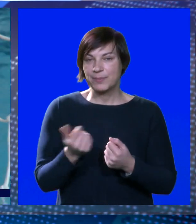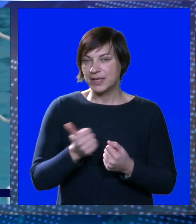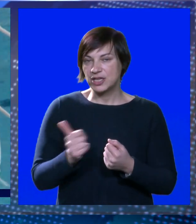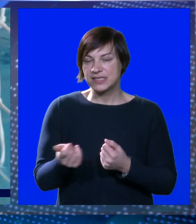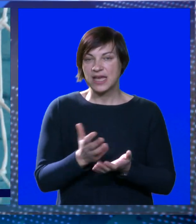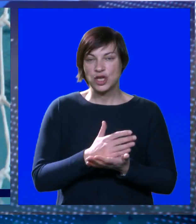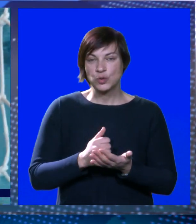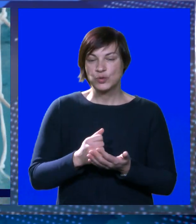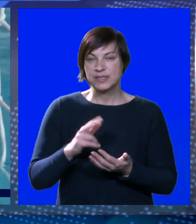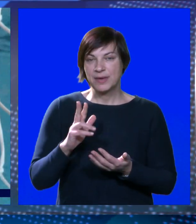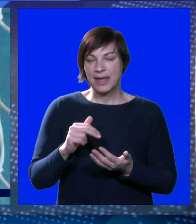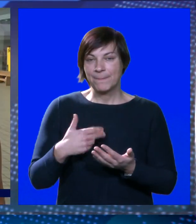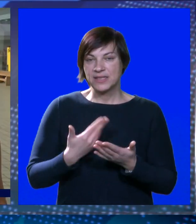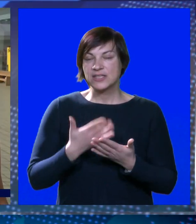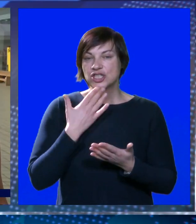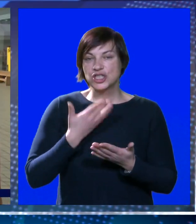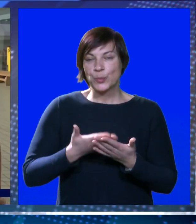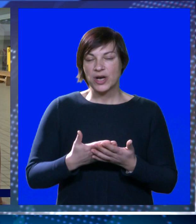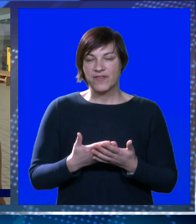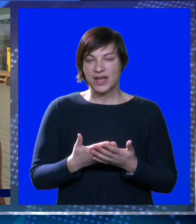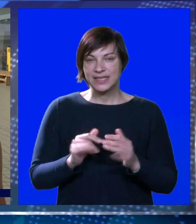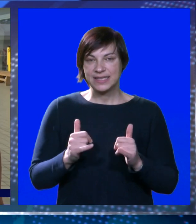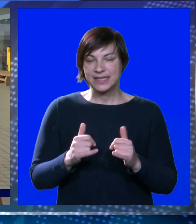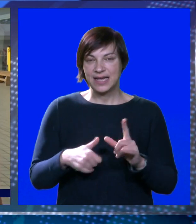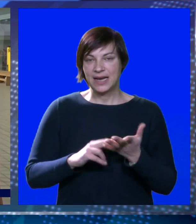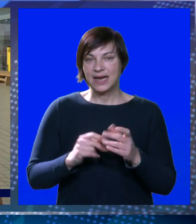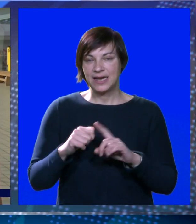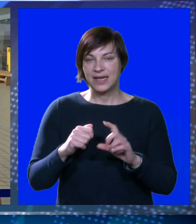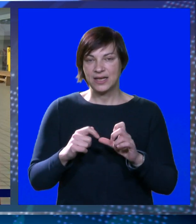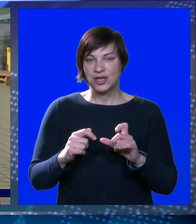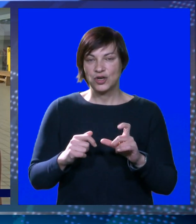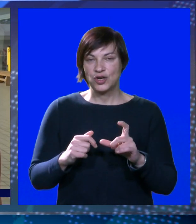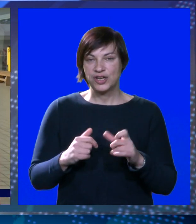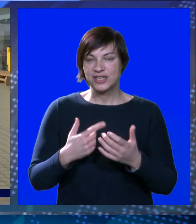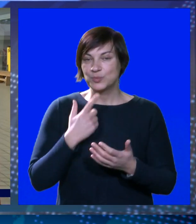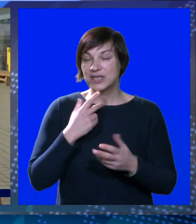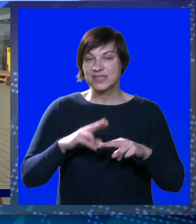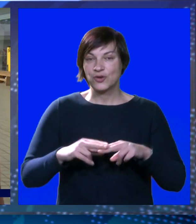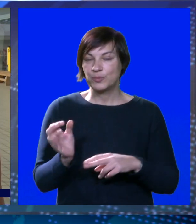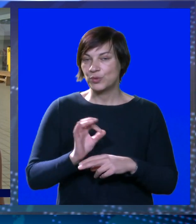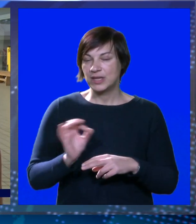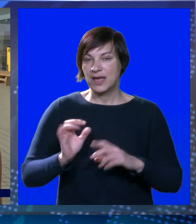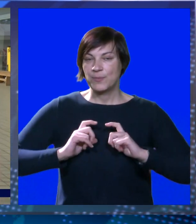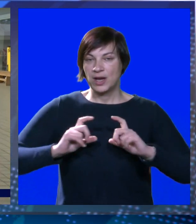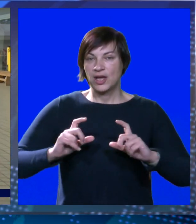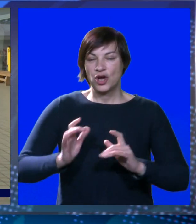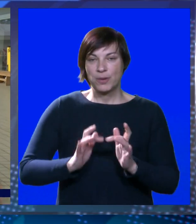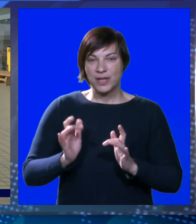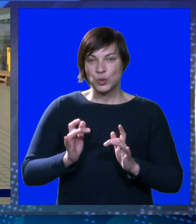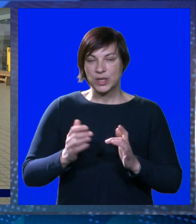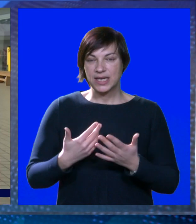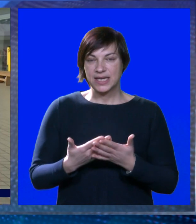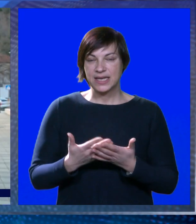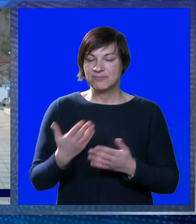sjajnog uspjeha, imate se i još s nečim pohvaliti. Pa da, evo, Lana Korać je po neznam iako i put najbolji golman turnira,